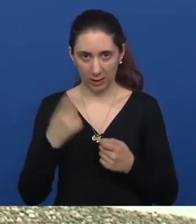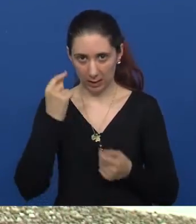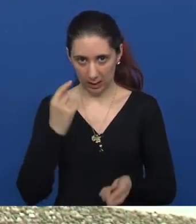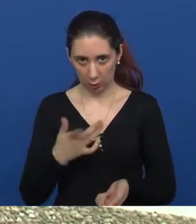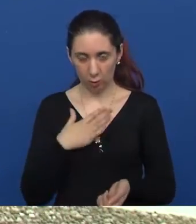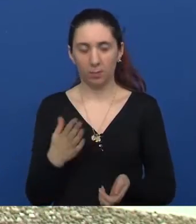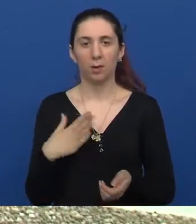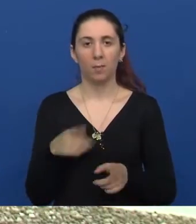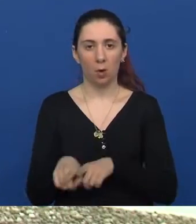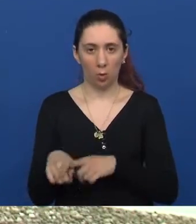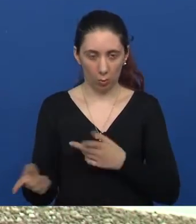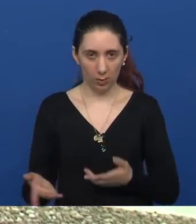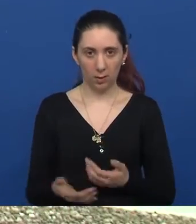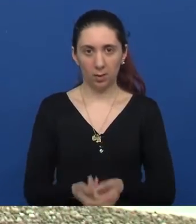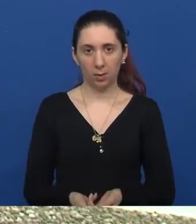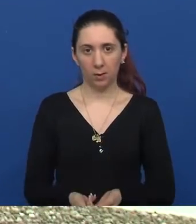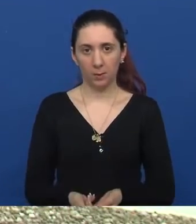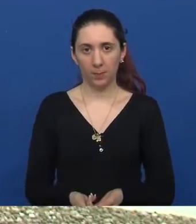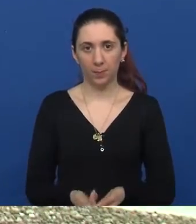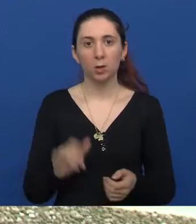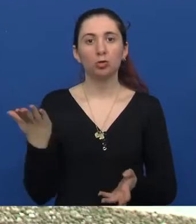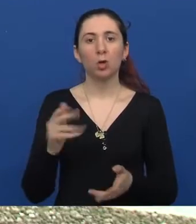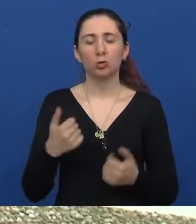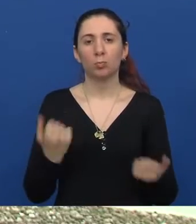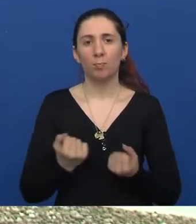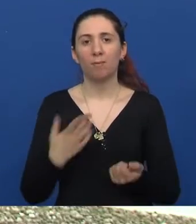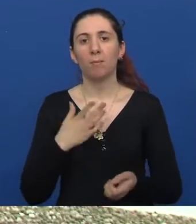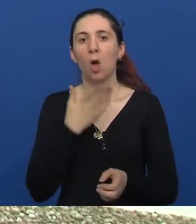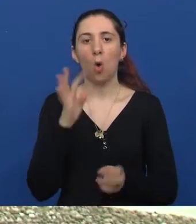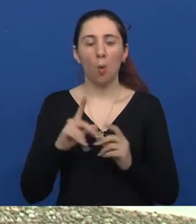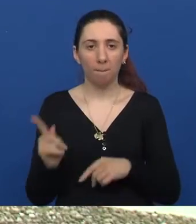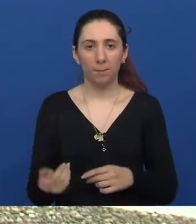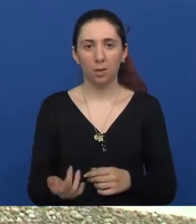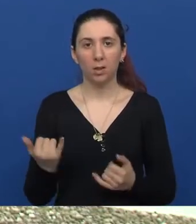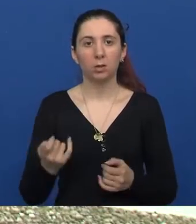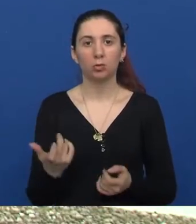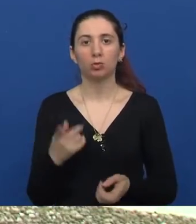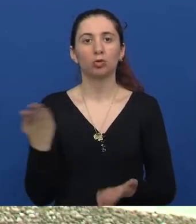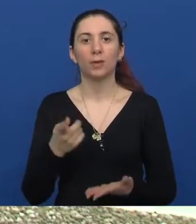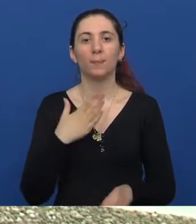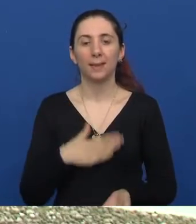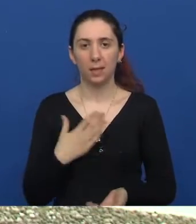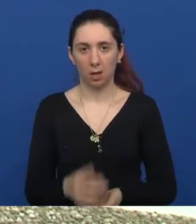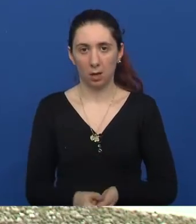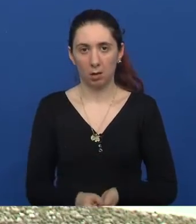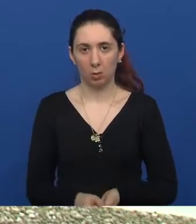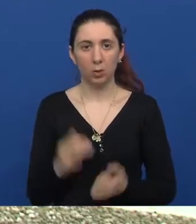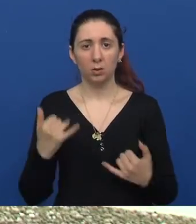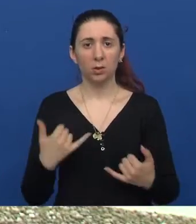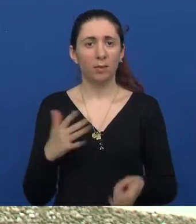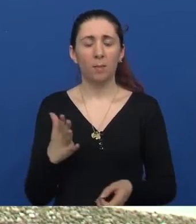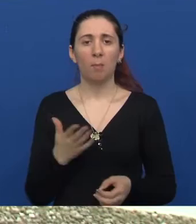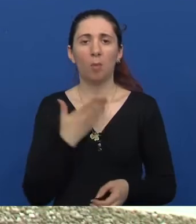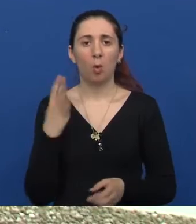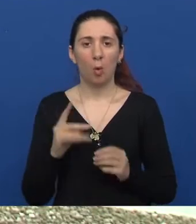roditelje. Dakle, čime se još baviš? Imaš li neke hobije, nešto što ti je drago? Pa ne mam sad baš neki